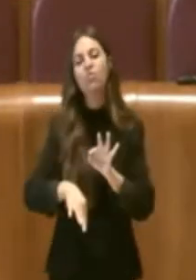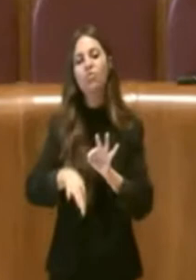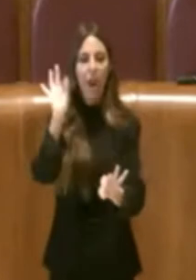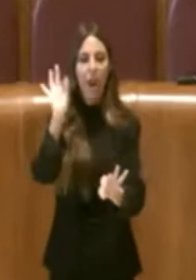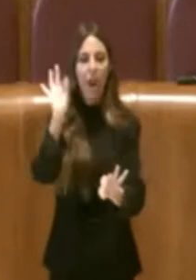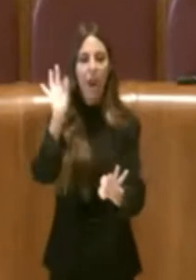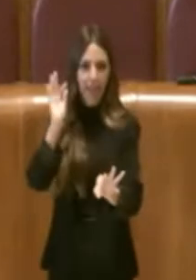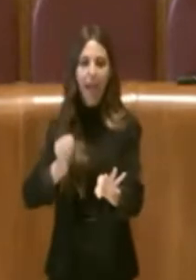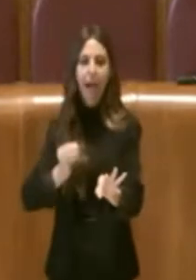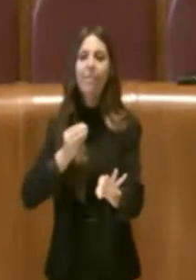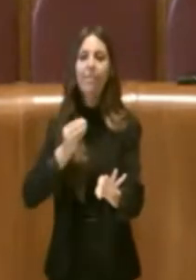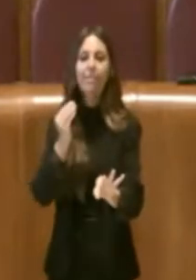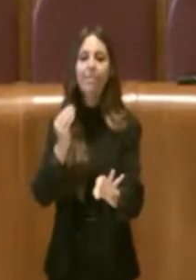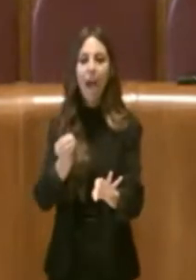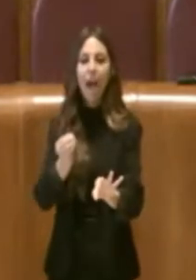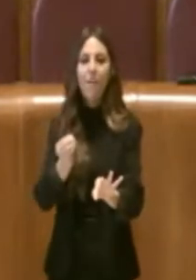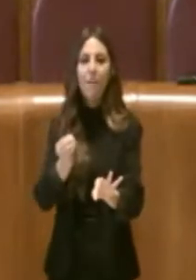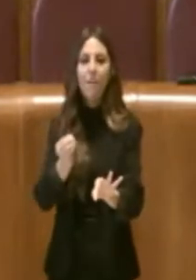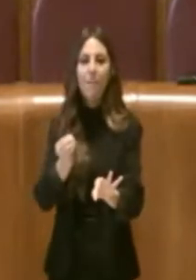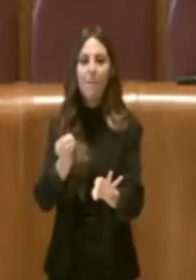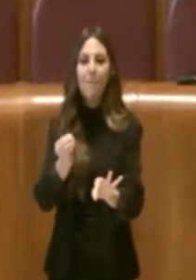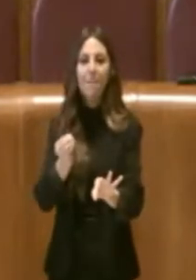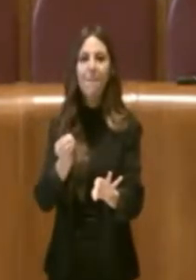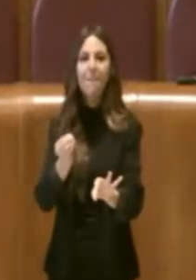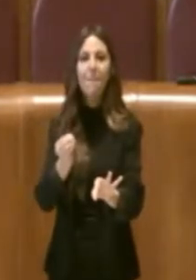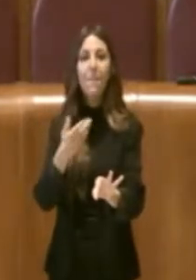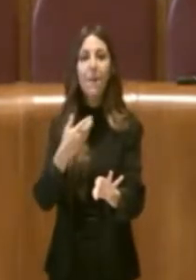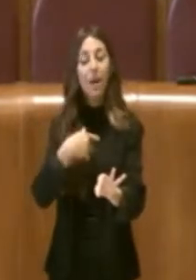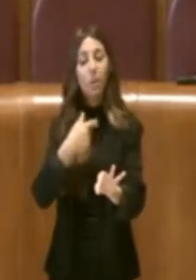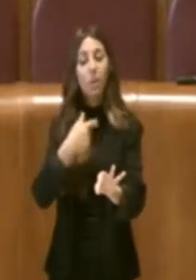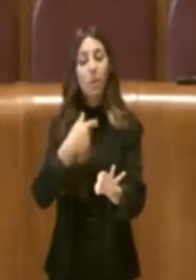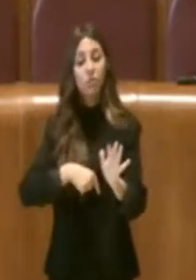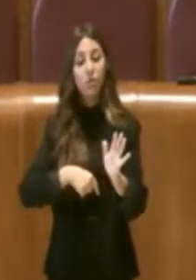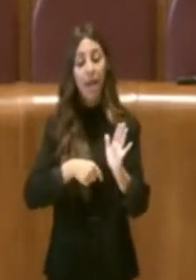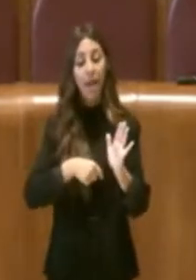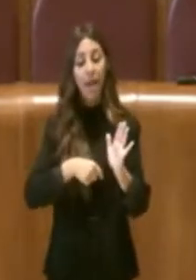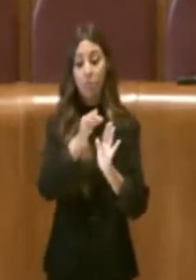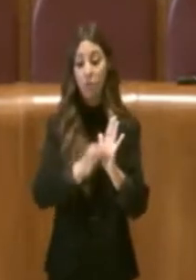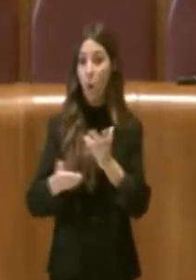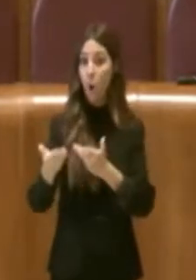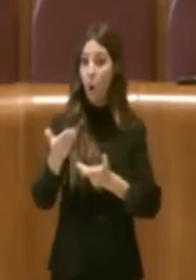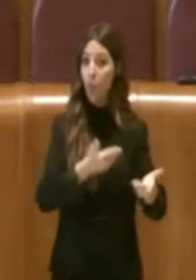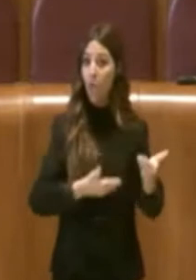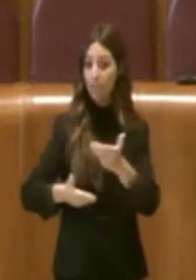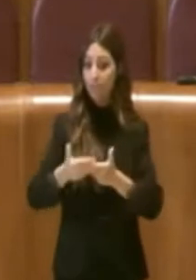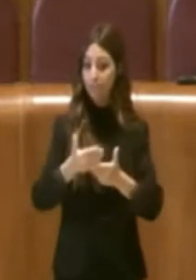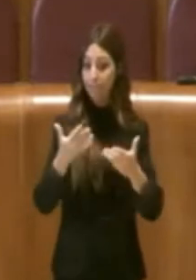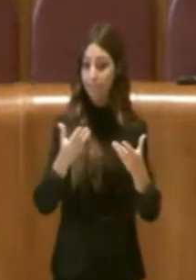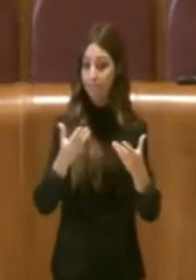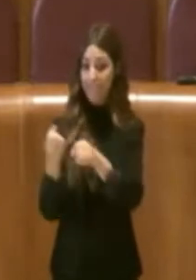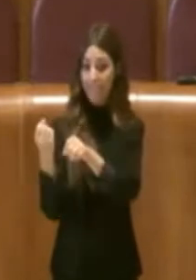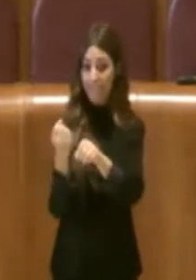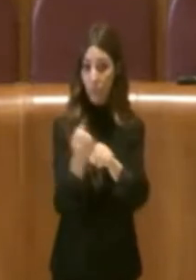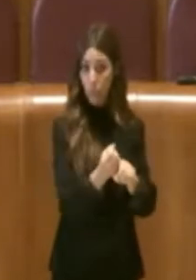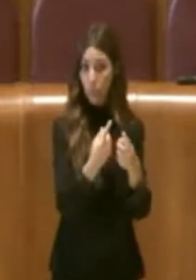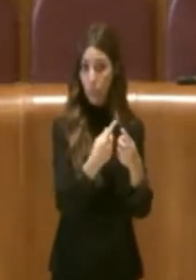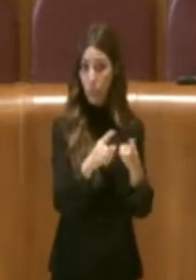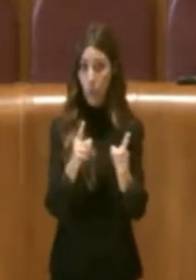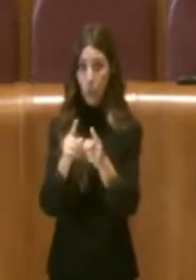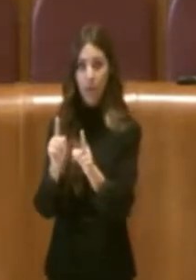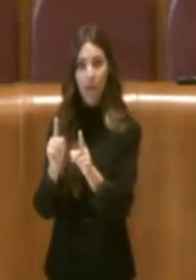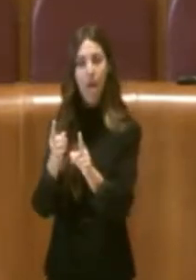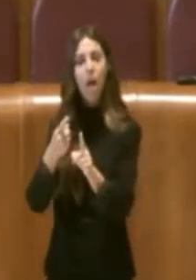anche perché correttamente c'è un principio anche di leale collaborazione tra istituzioni ma soprattutto anche di